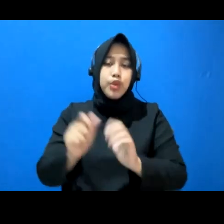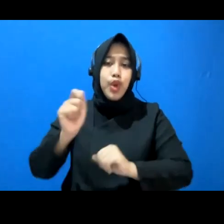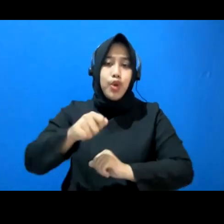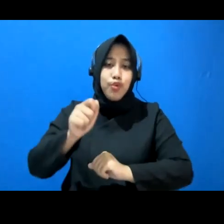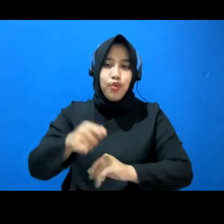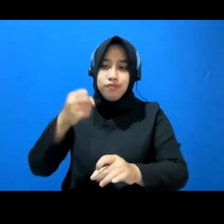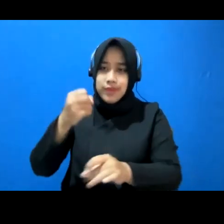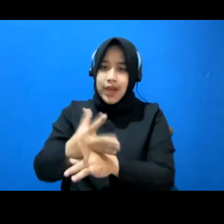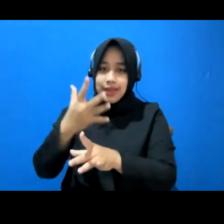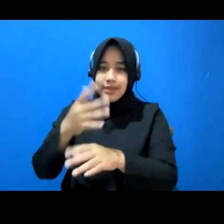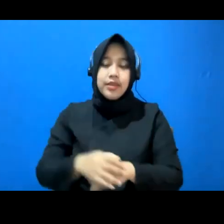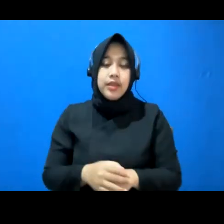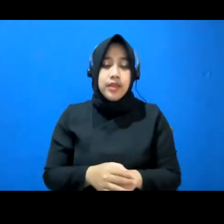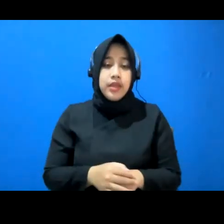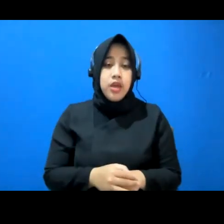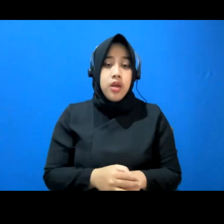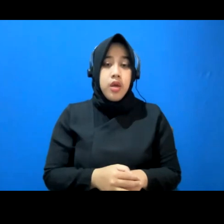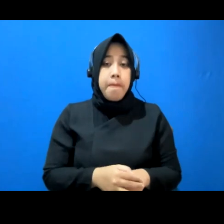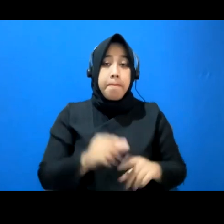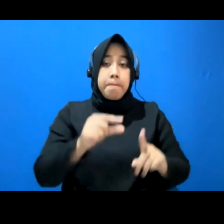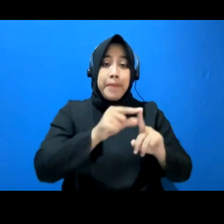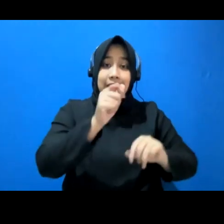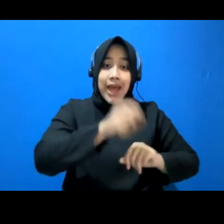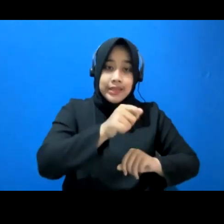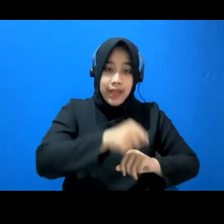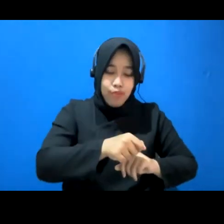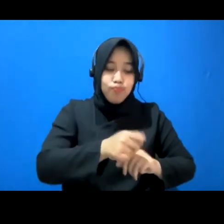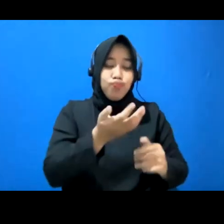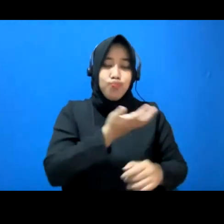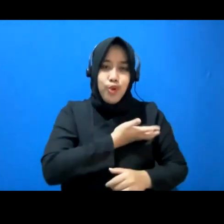Di samping itu, untuk si lawyernya sendiri punya kesempatan beramal.